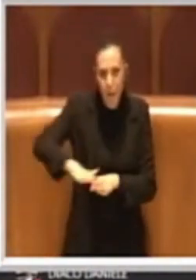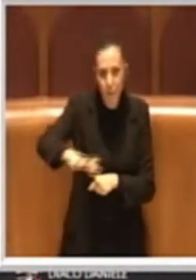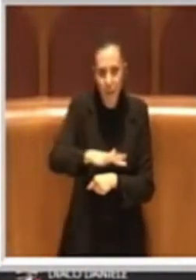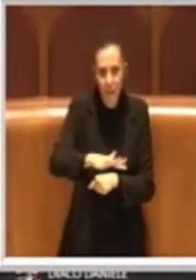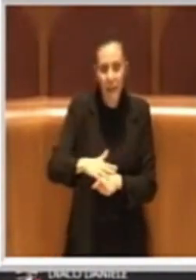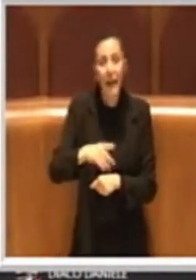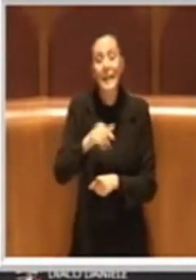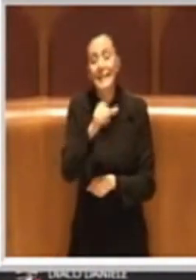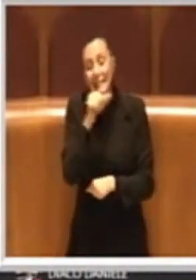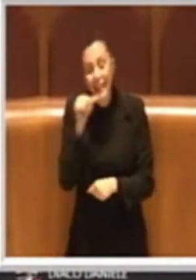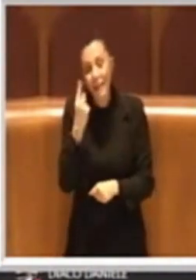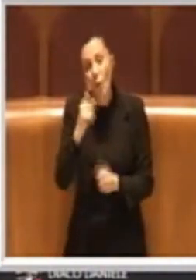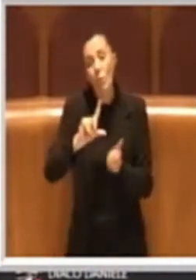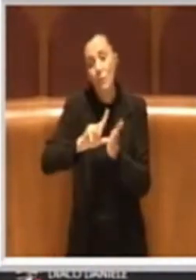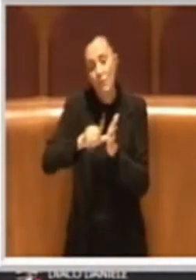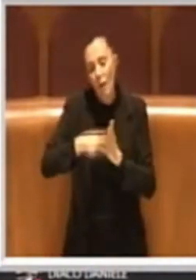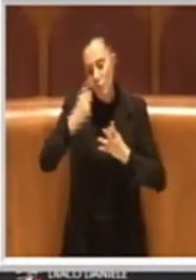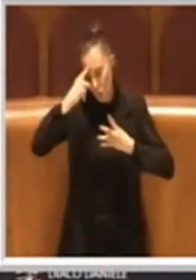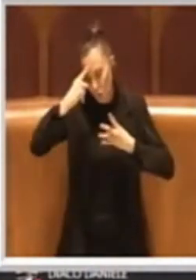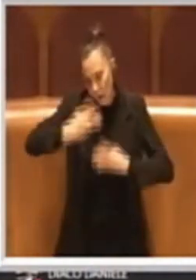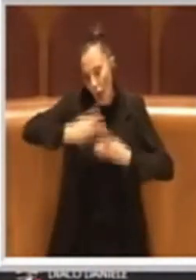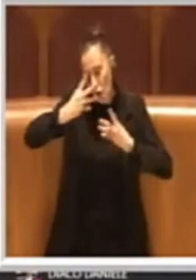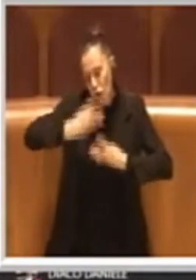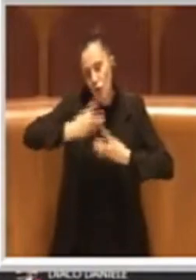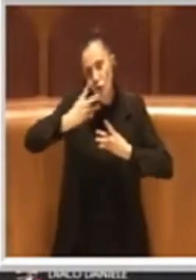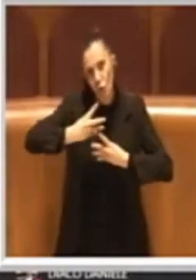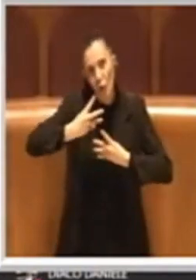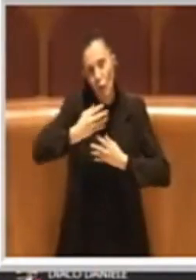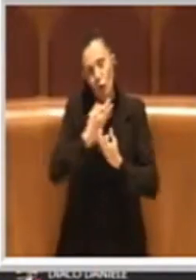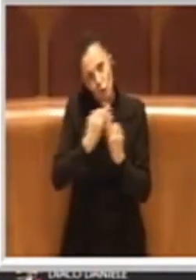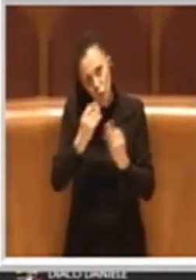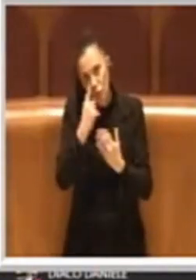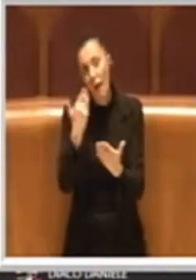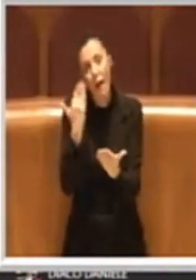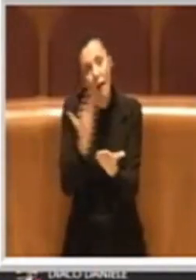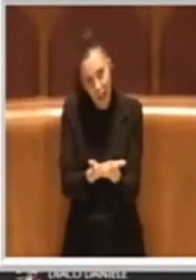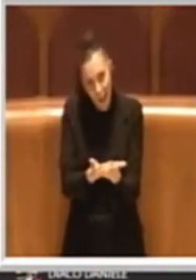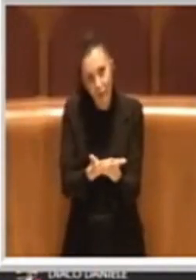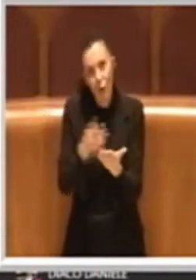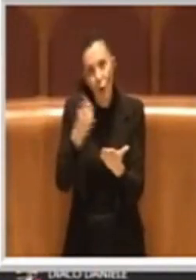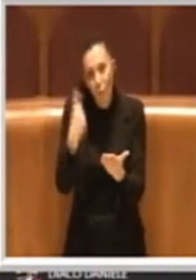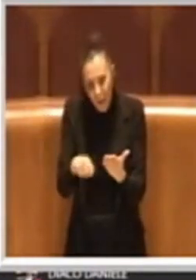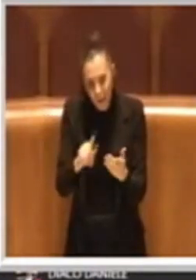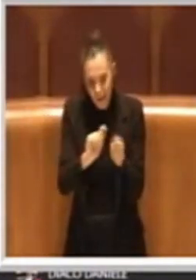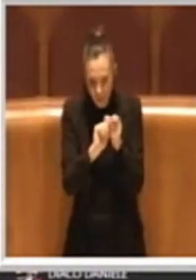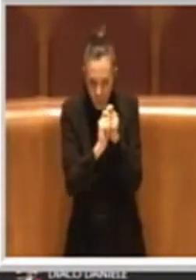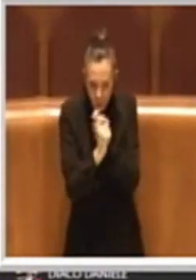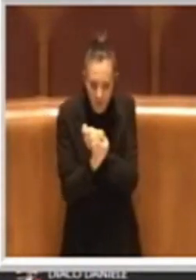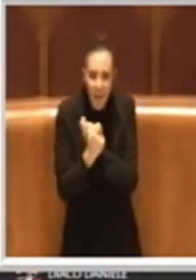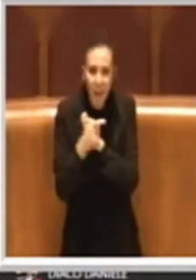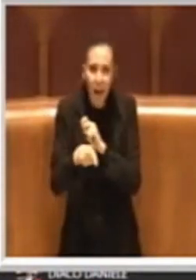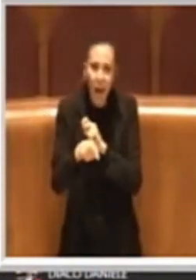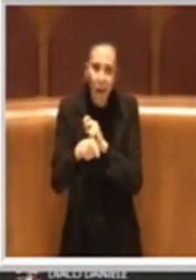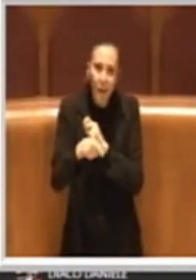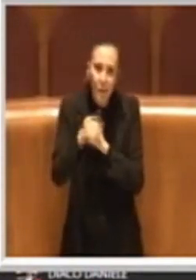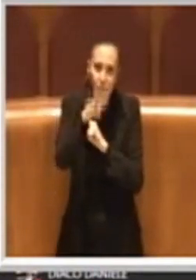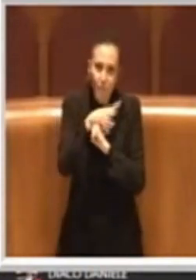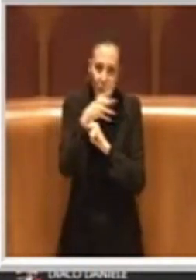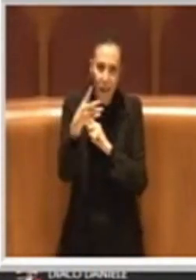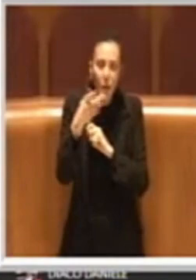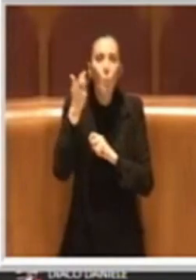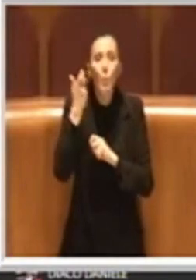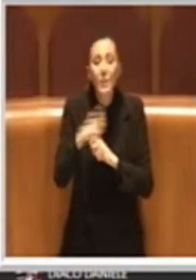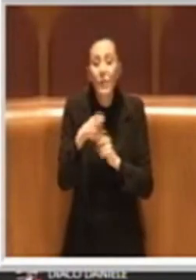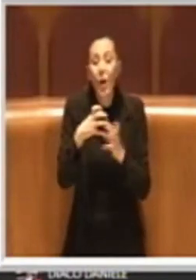ragionevole entro il quale definire la revisione di questo piano. Perché? Perché l'imprenditore ha